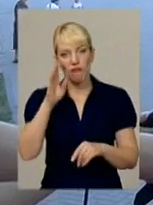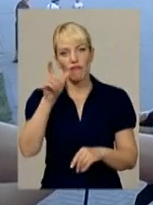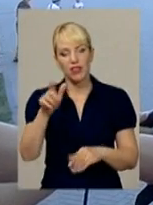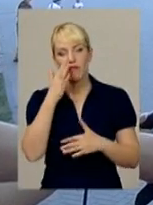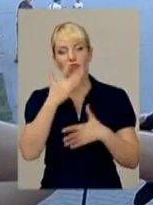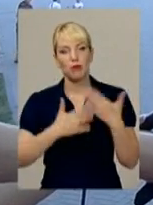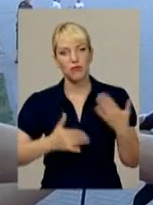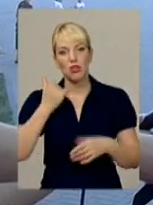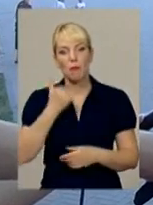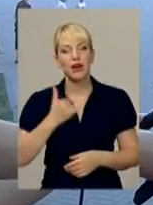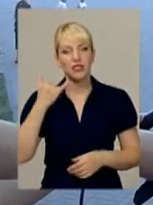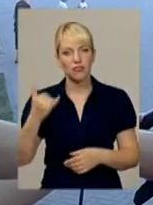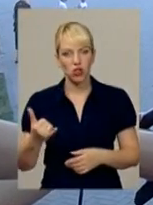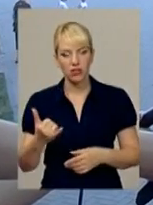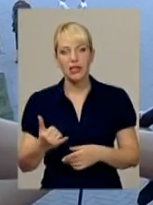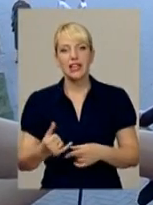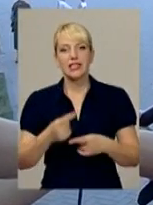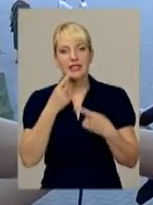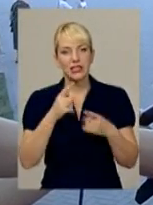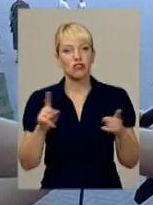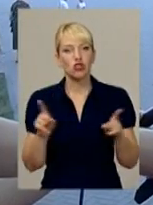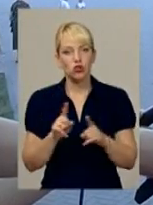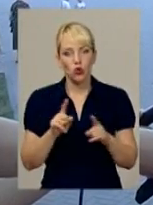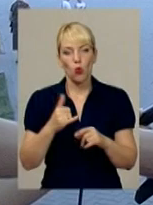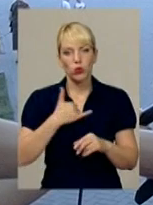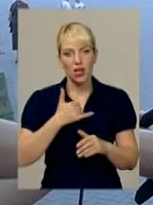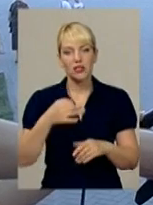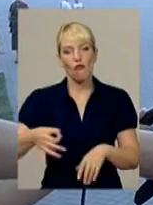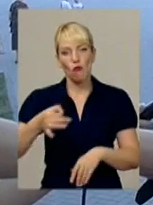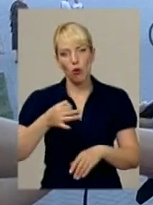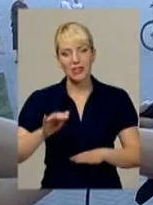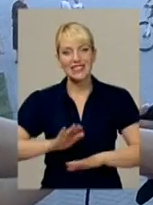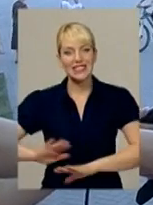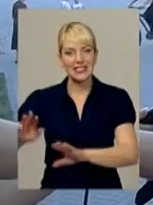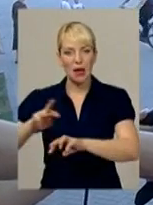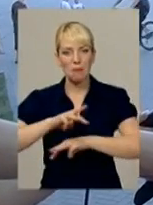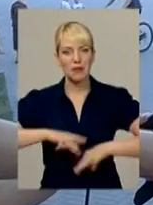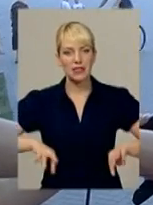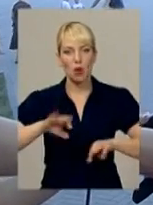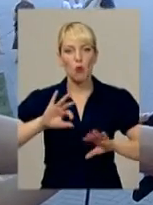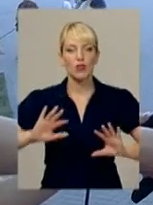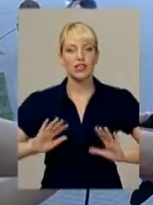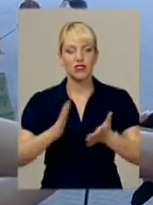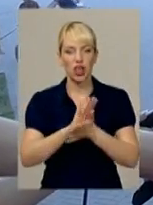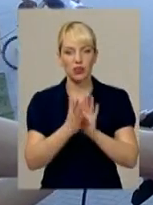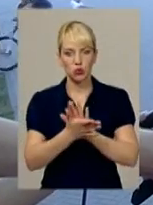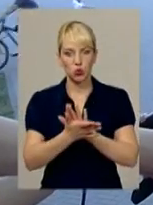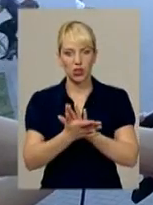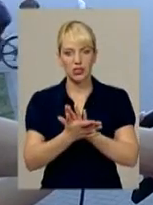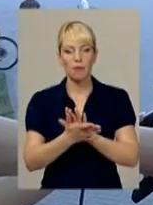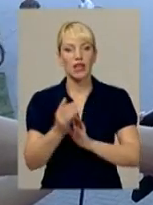вибачився і перезвонив, зіславшись на те, що в нас в області замміністра по надзвичайних ситуаціях, і